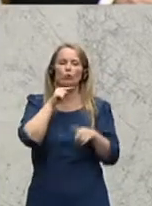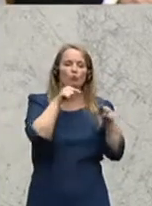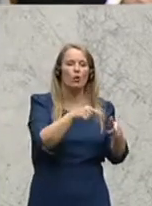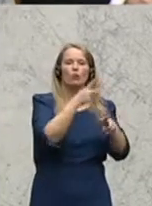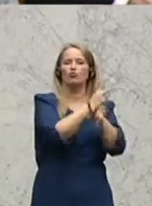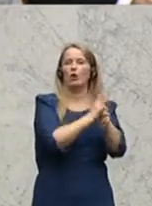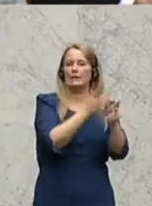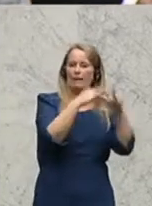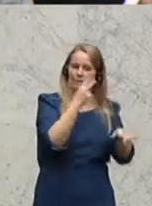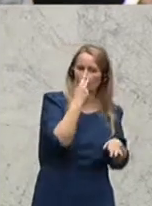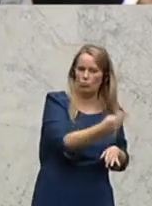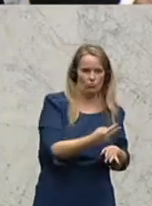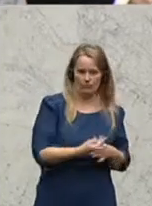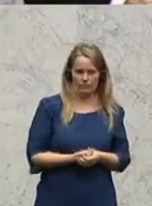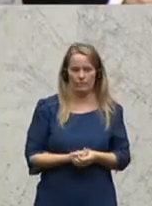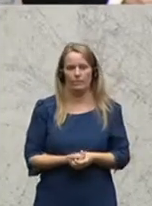der staatlichen Pension.